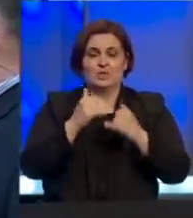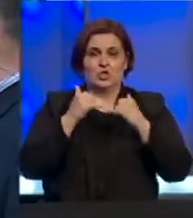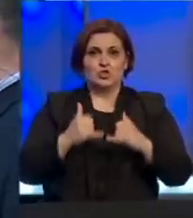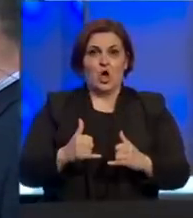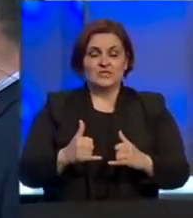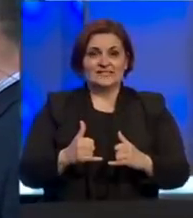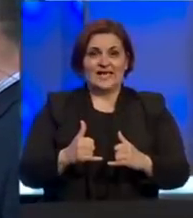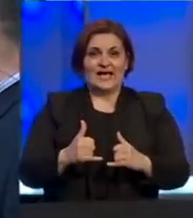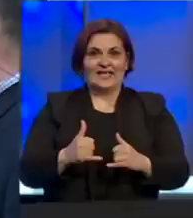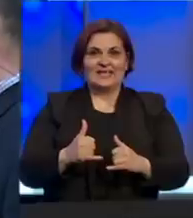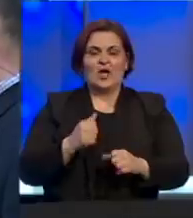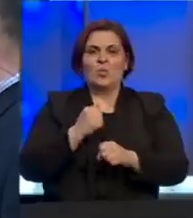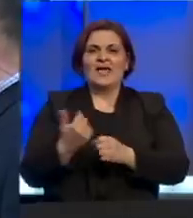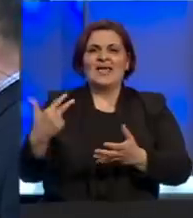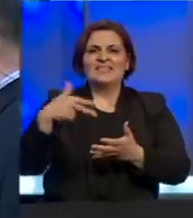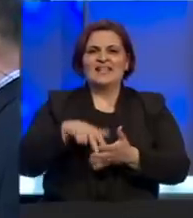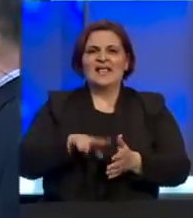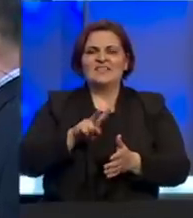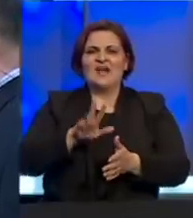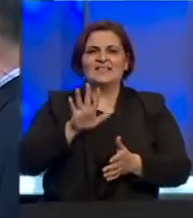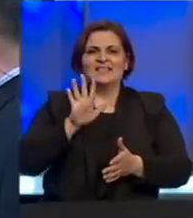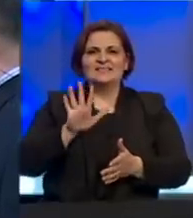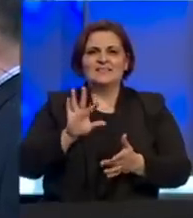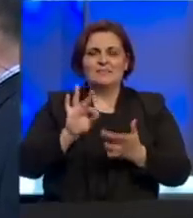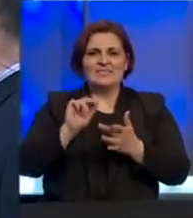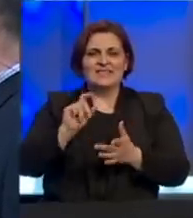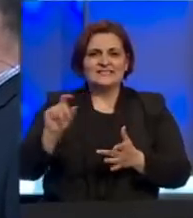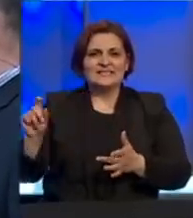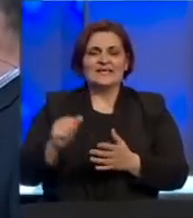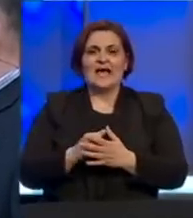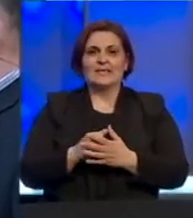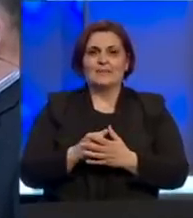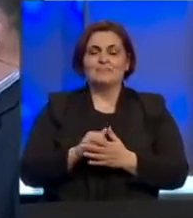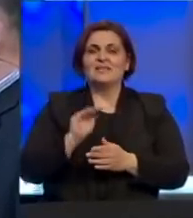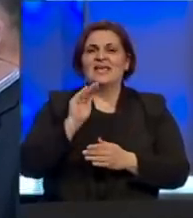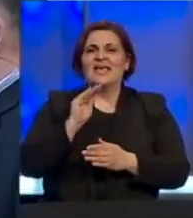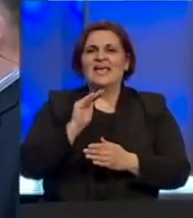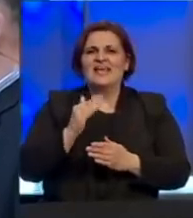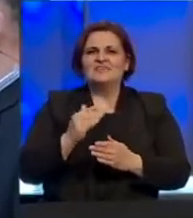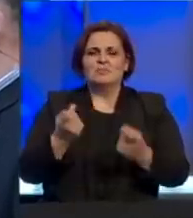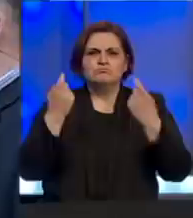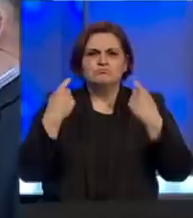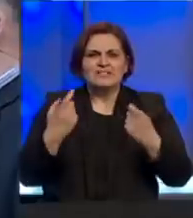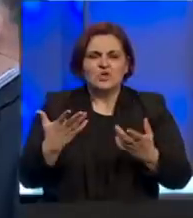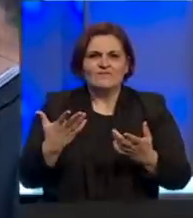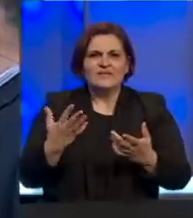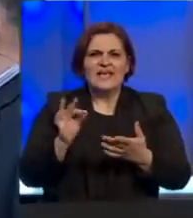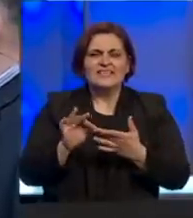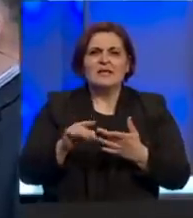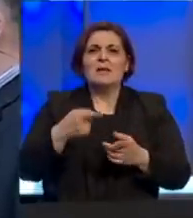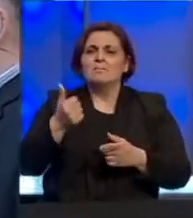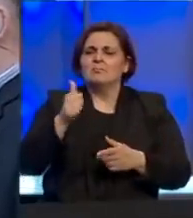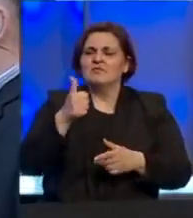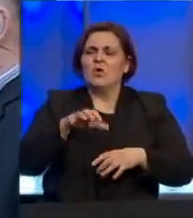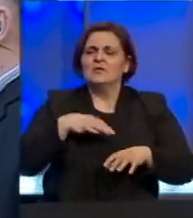je surađena 3025 testiranja. Najavljaju se masovne testiranja prije svih zdravstvenih